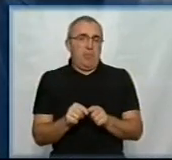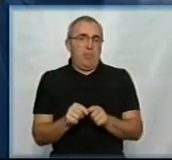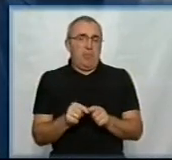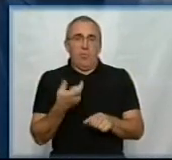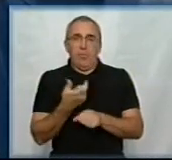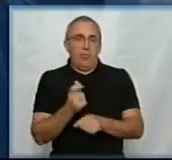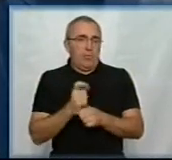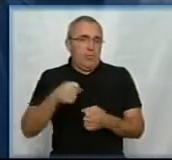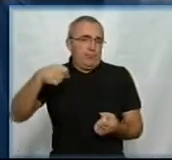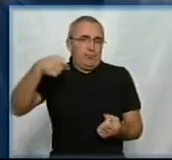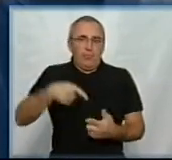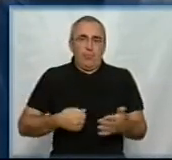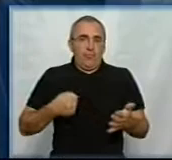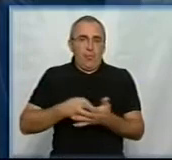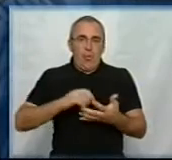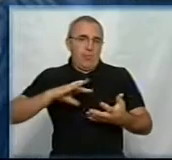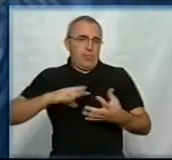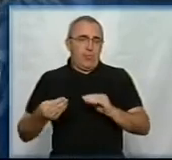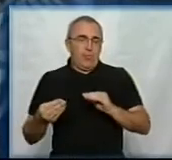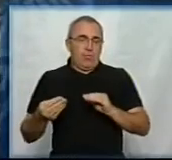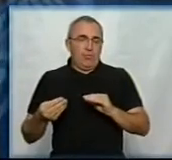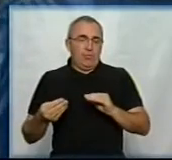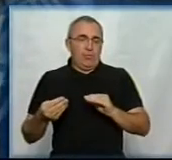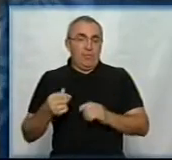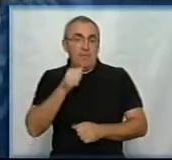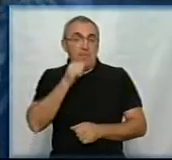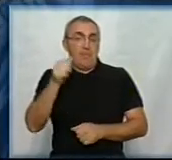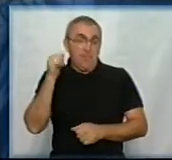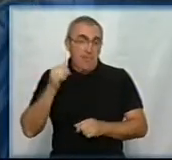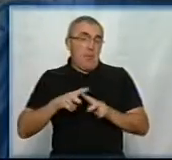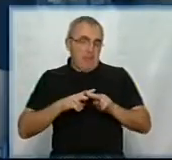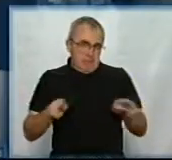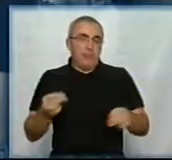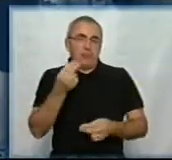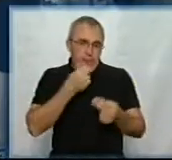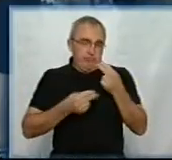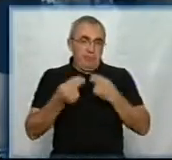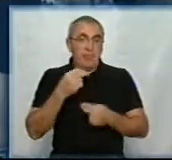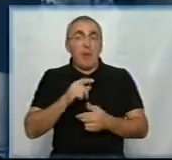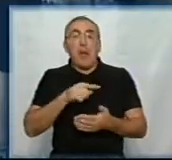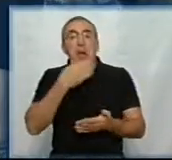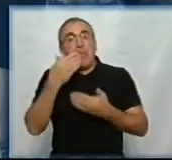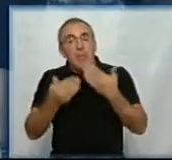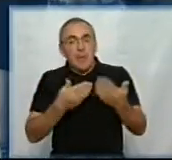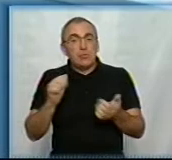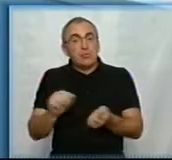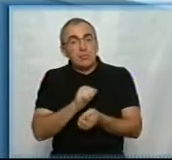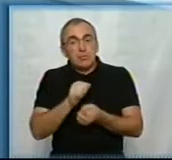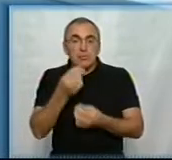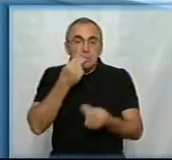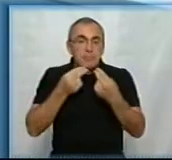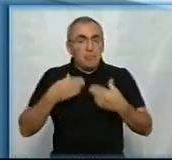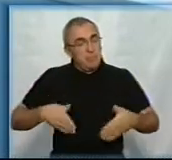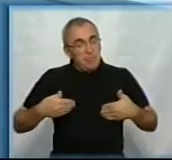Дуже підходить до булочок і кефір. Минулого року ми її їдемо. На питання, чи корисні сухі сніданки для дітей,